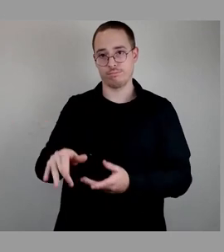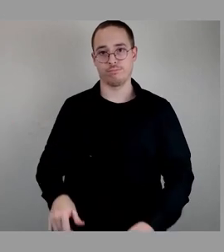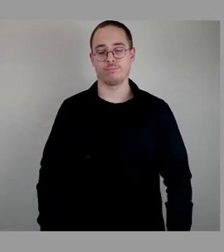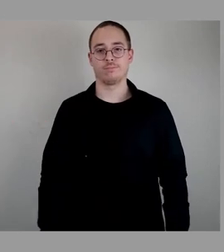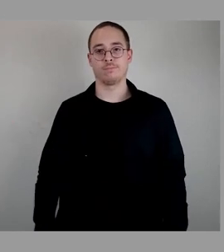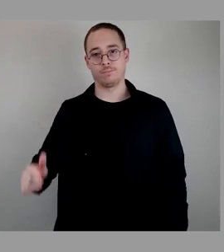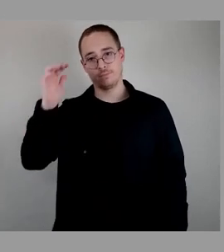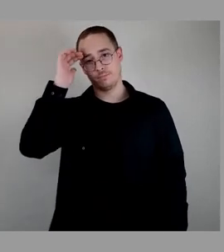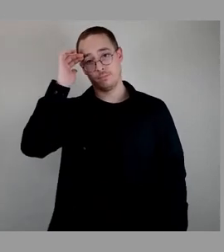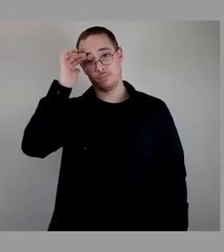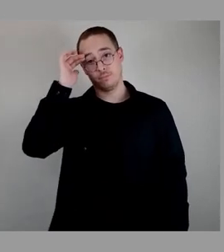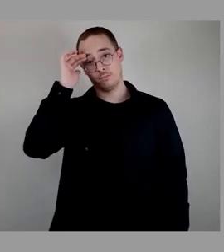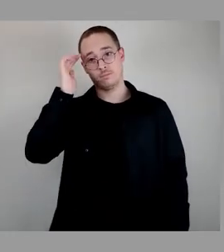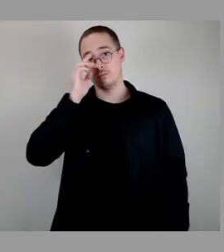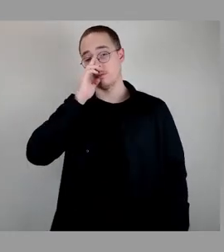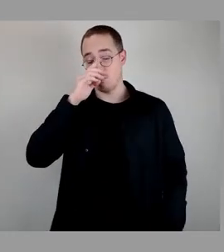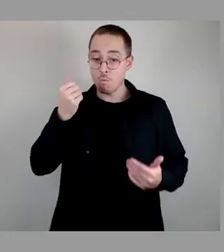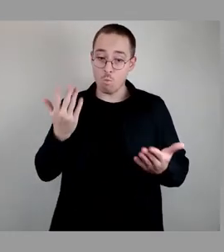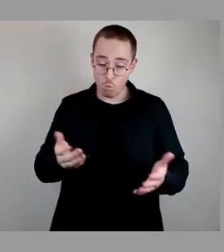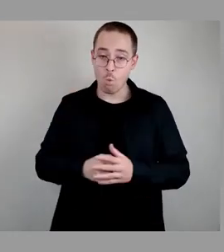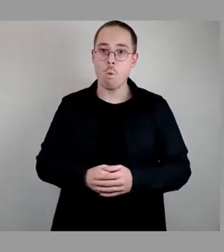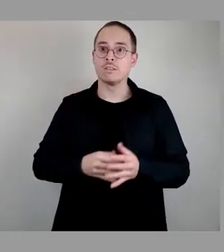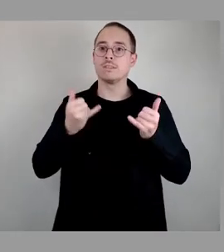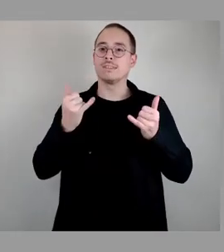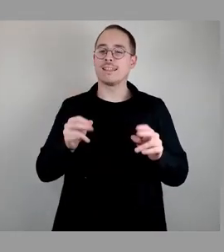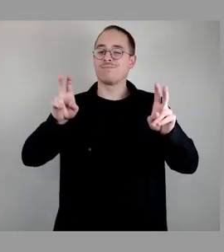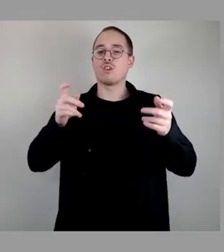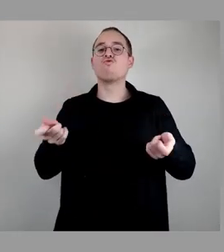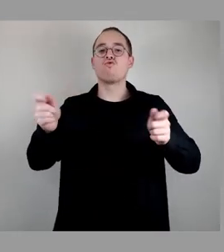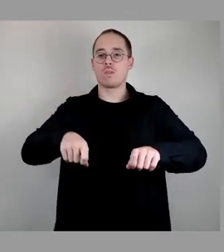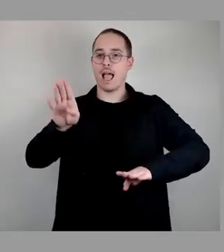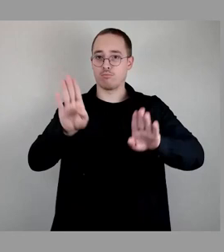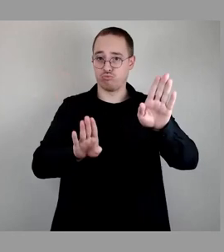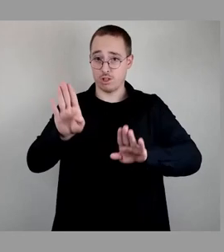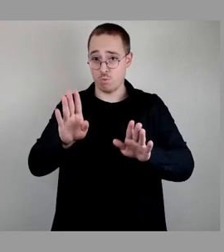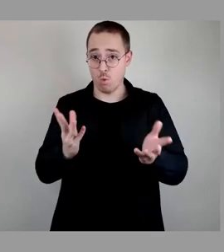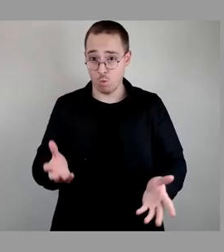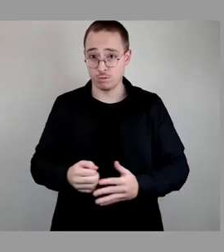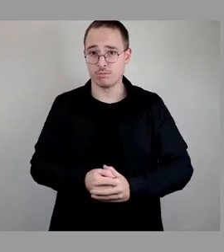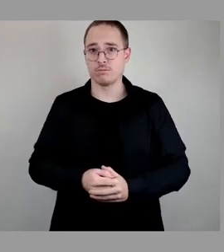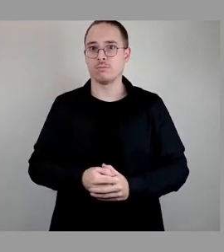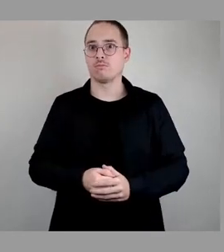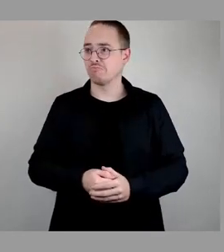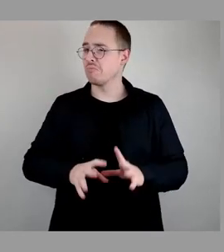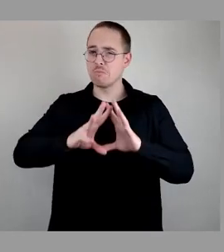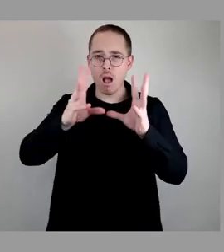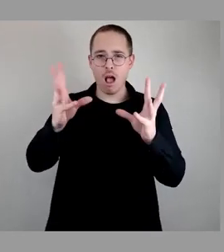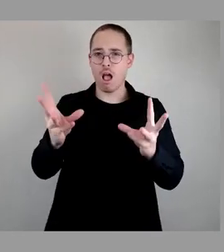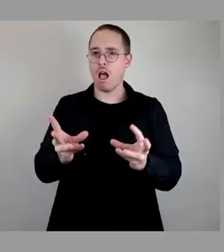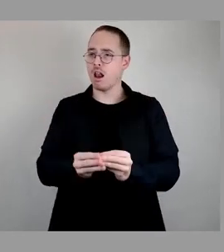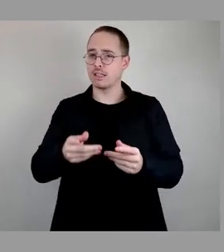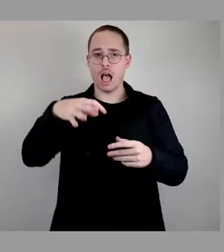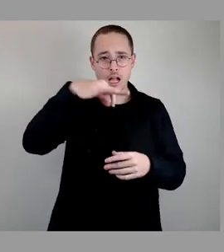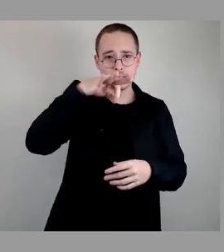So, dann wagen wir die Schlussabstimmung. Und das ist alles Tippel, Tabletur einzeln geplant.